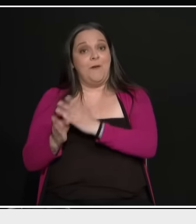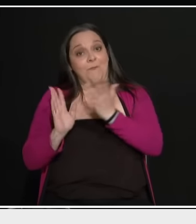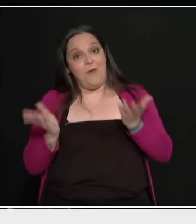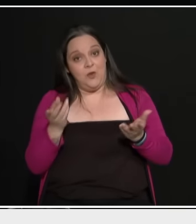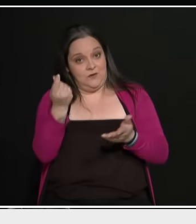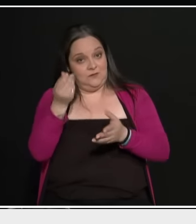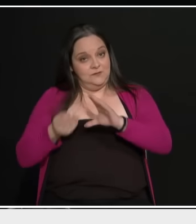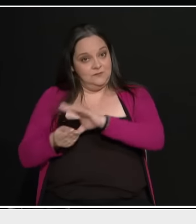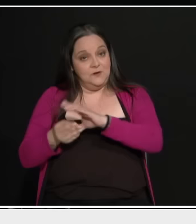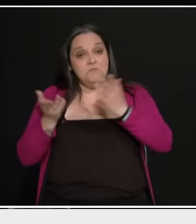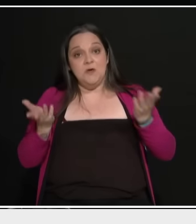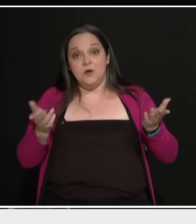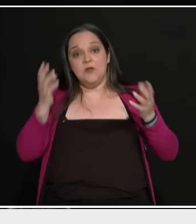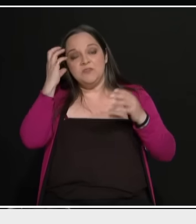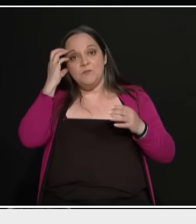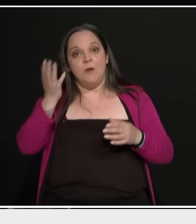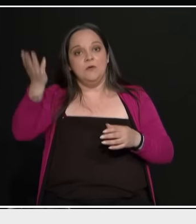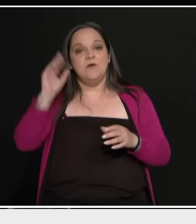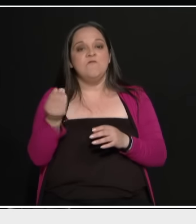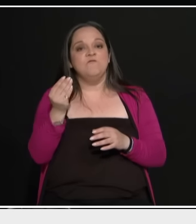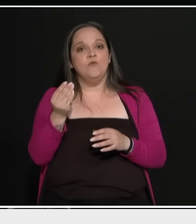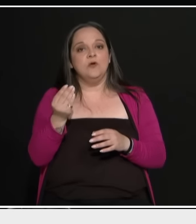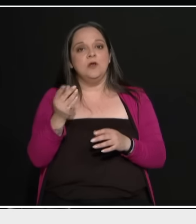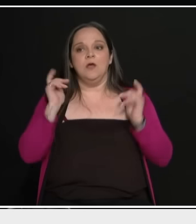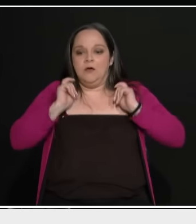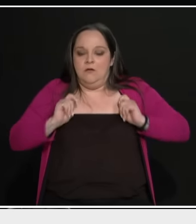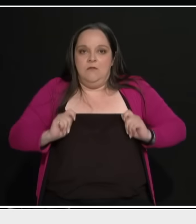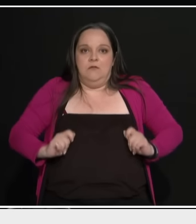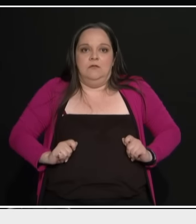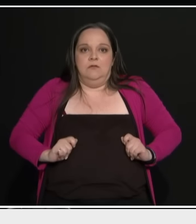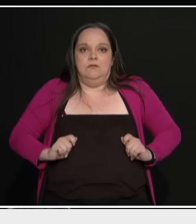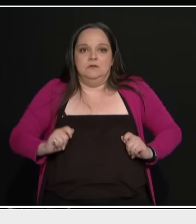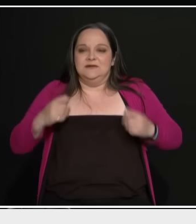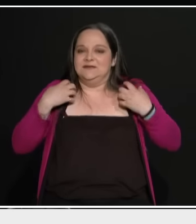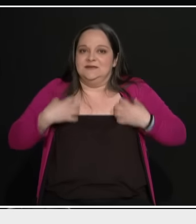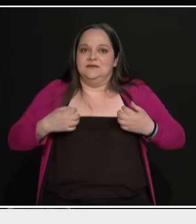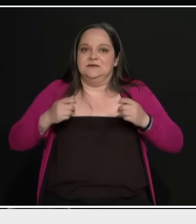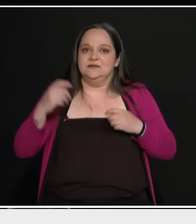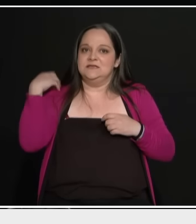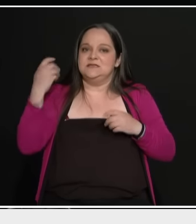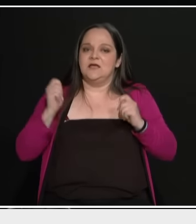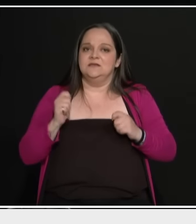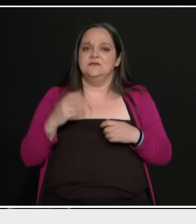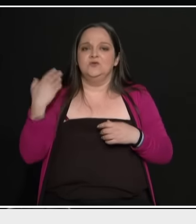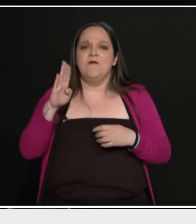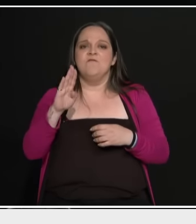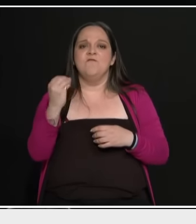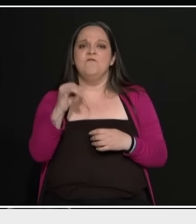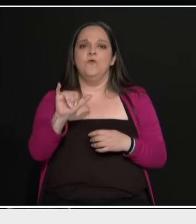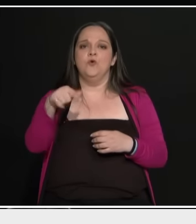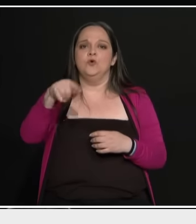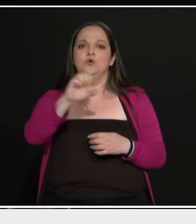θυμάμαι και στη Βουλή, μπαίνανε μέσα με σακίδια επί Βούτσι. Όλοι μπαίνανε